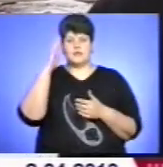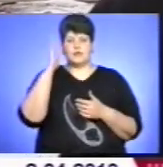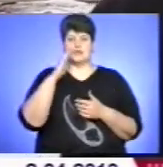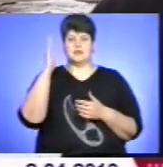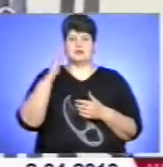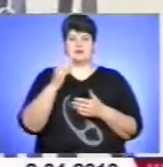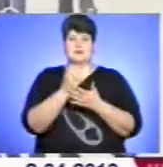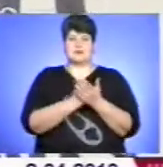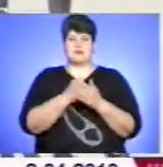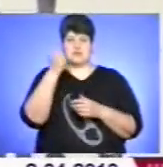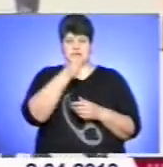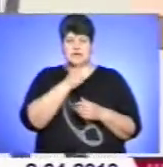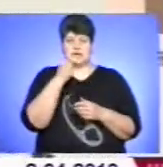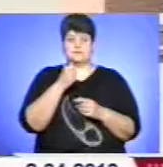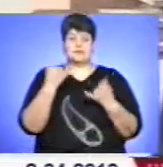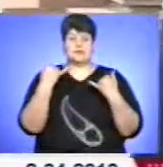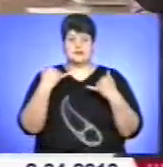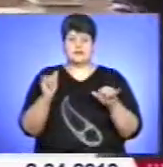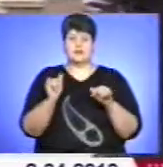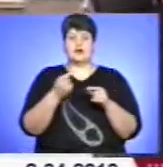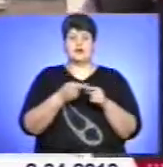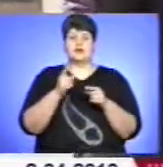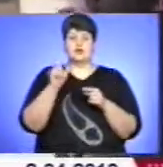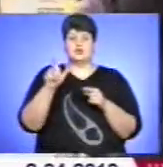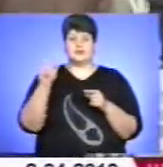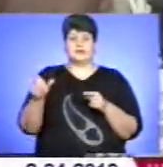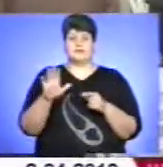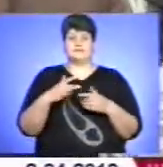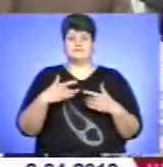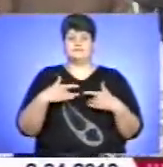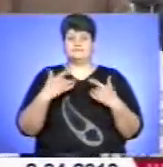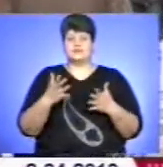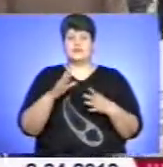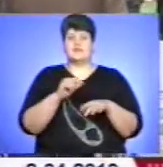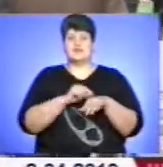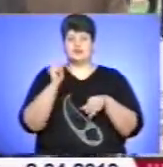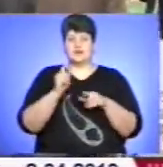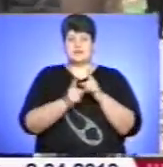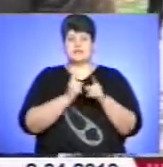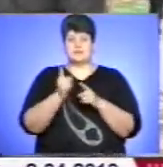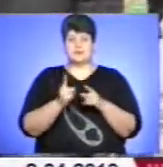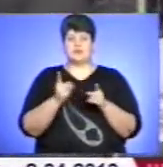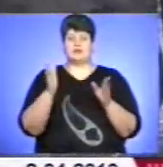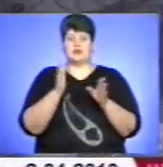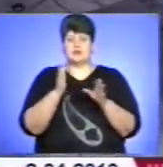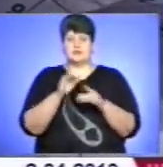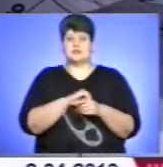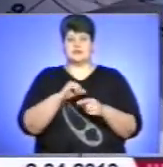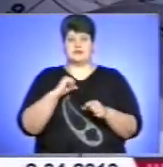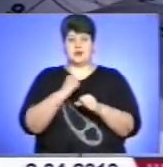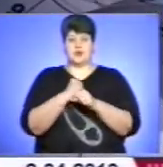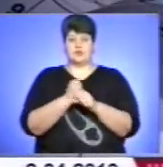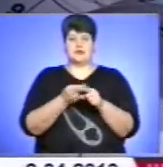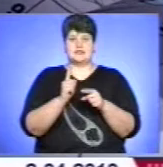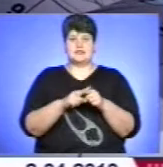запаси рік. Як не парадоксально, але людина, яка негативно відчуває на собі зміни у кліматі, сама і спричиняє ці зміни.